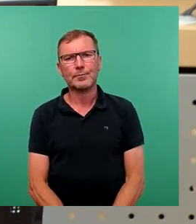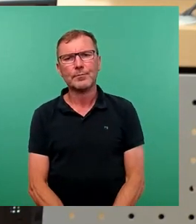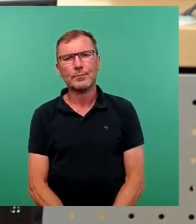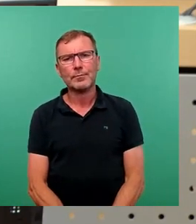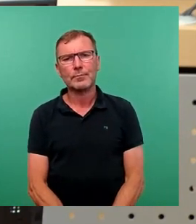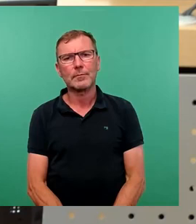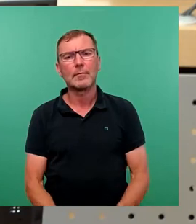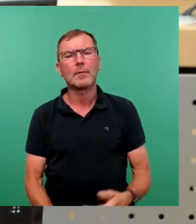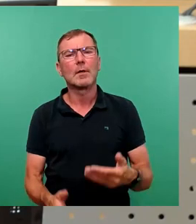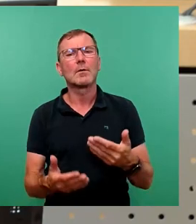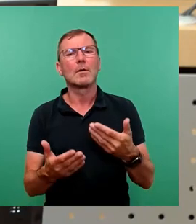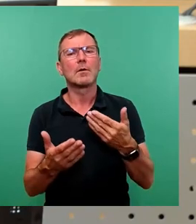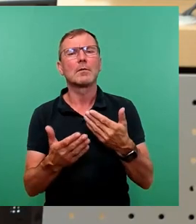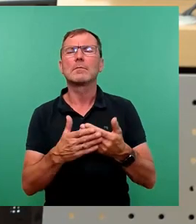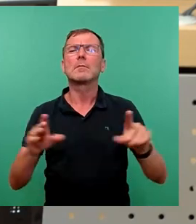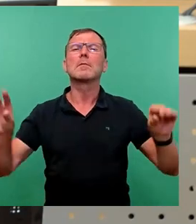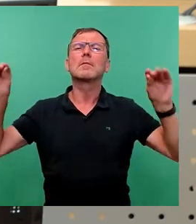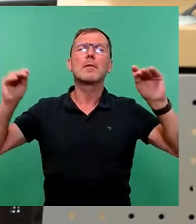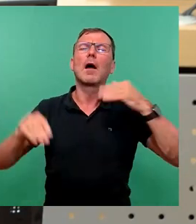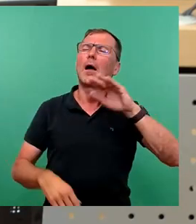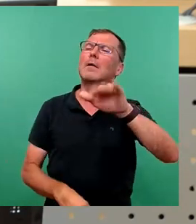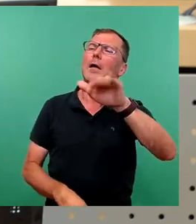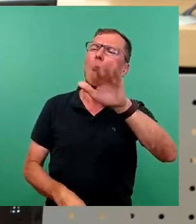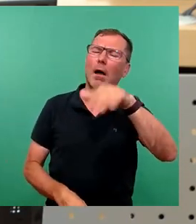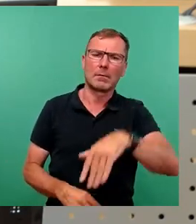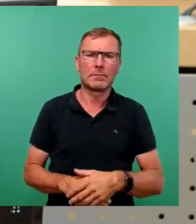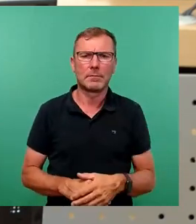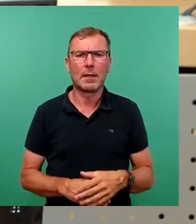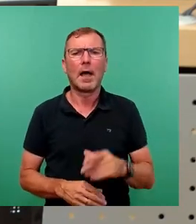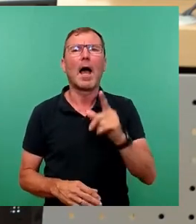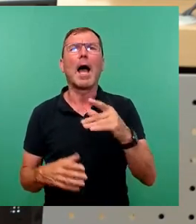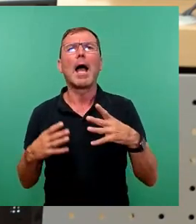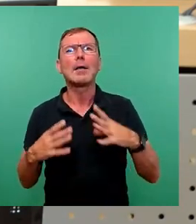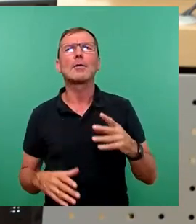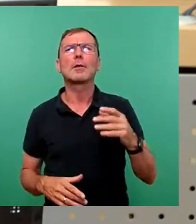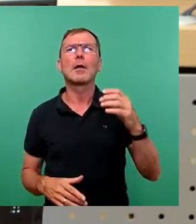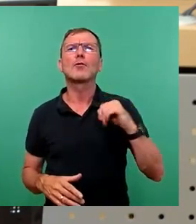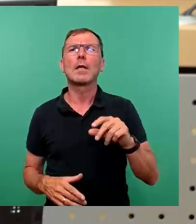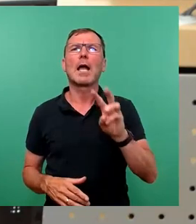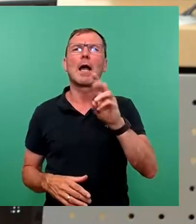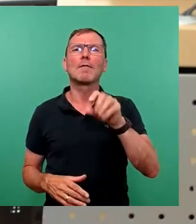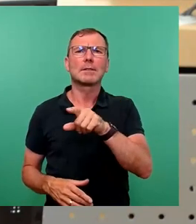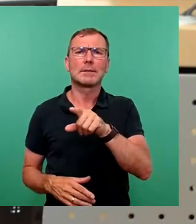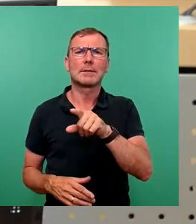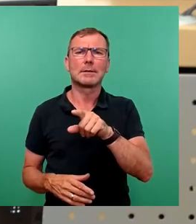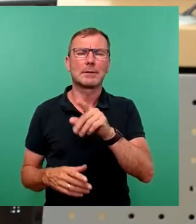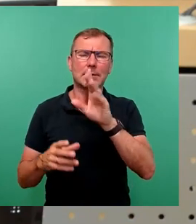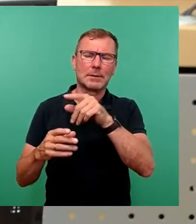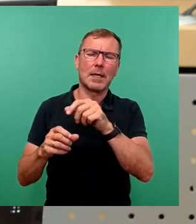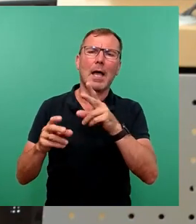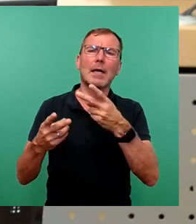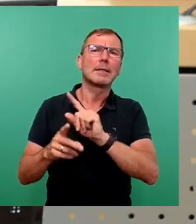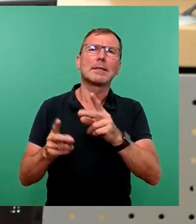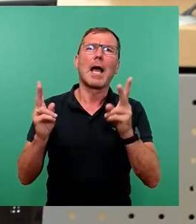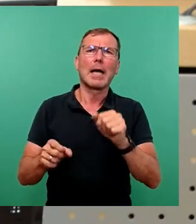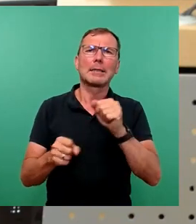Deshalb muss man, ja, ja, Kollege Würz, ein Glück, dass der Kollege Würz nicht das Rechtsamt leitet. Darüber kann